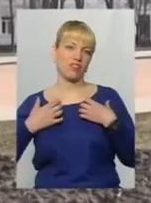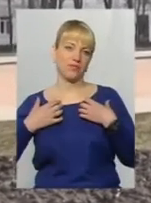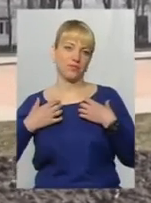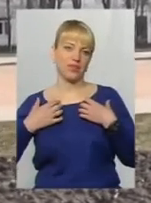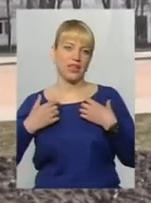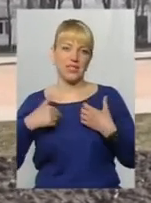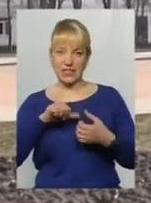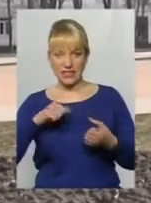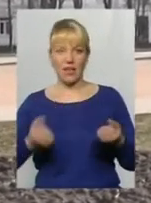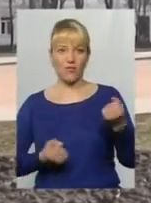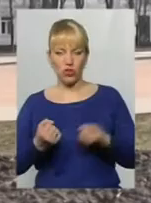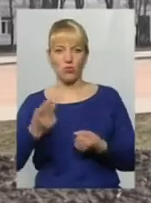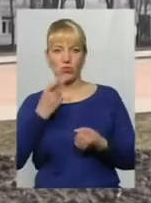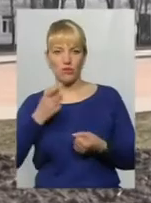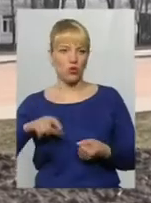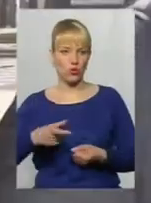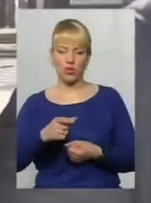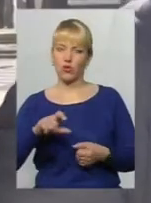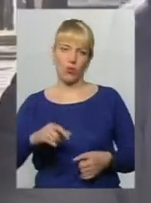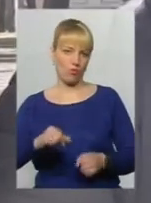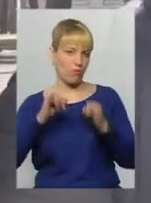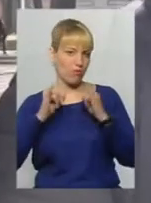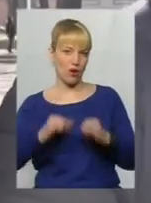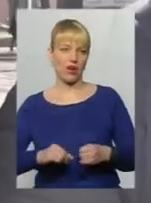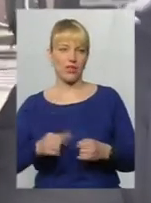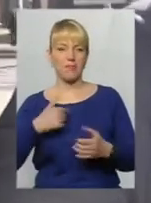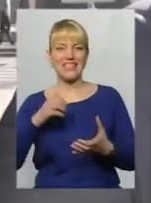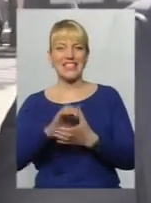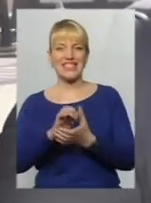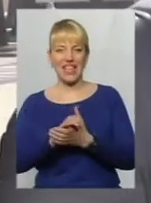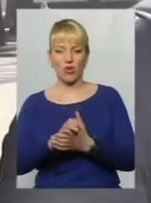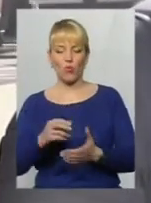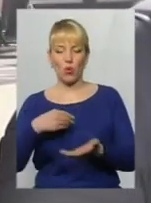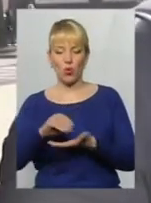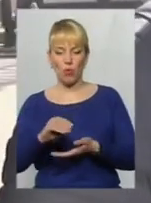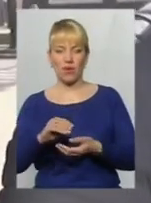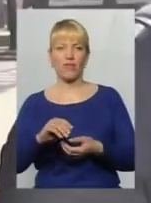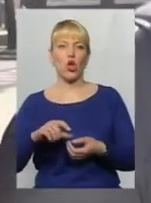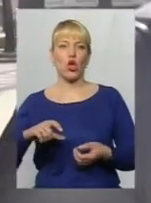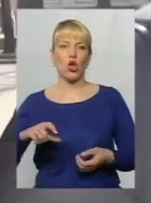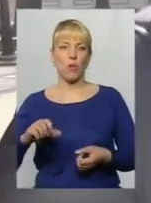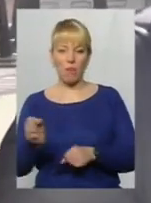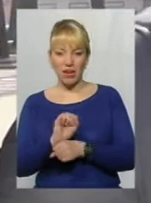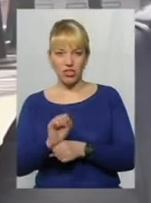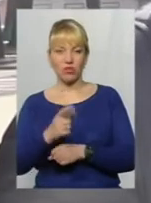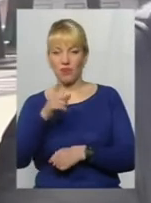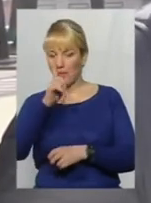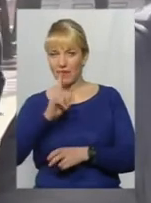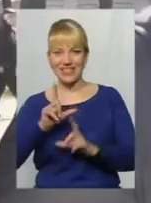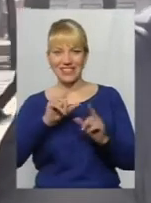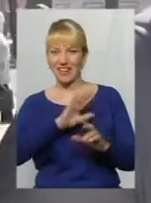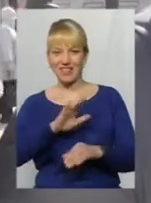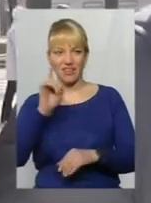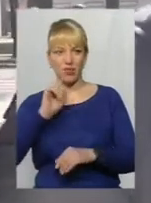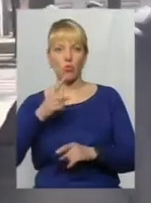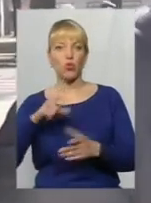машині постійно. Дороги дуже погані. Мене знайомий купив машину, вже місяць не їде в Вінницю, тому що доріг немає. Як-то